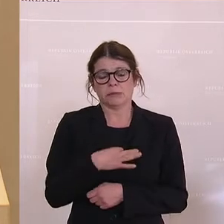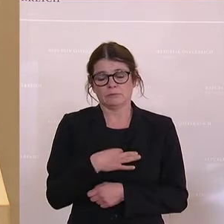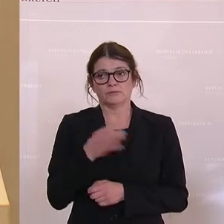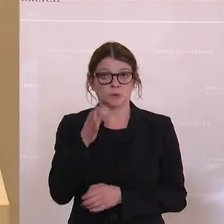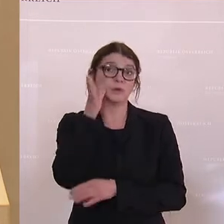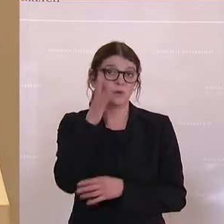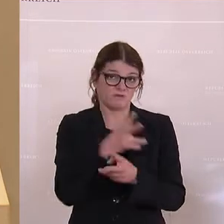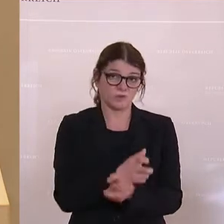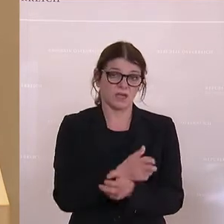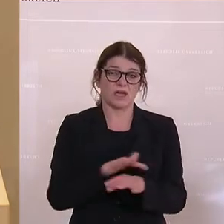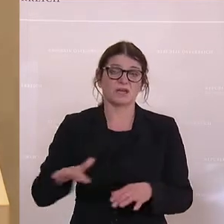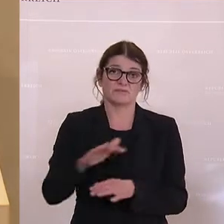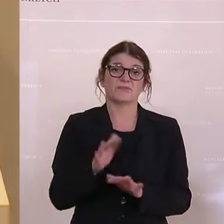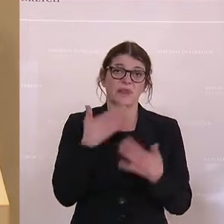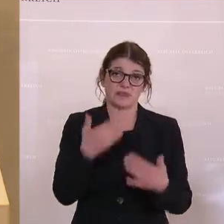Österreichs ist. Vielen Dank.